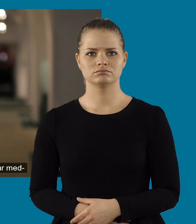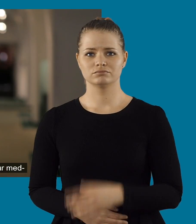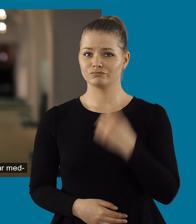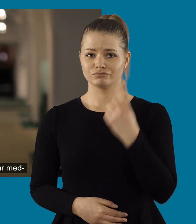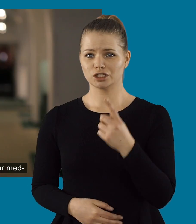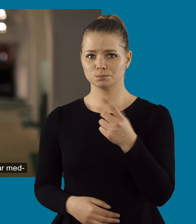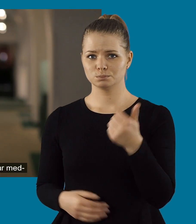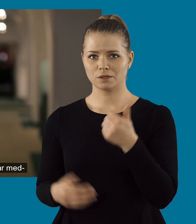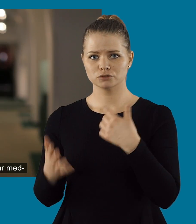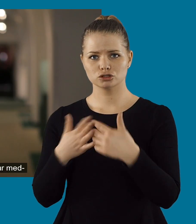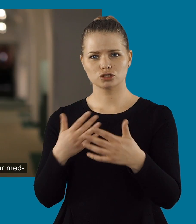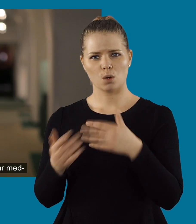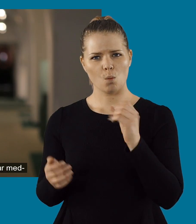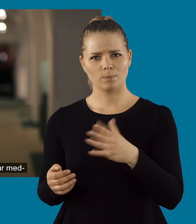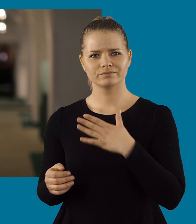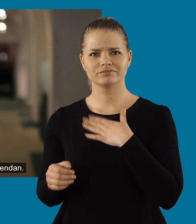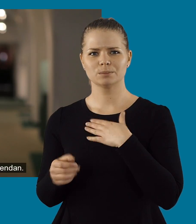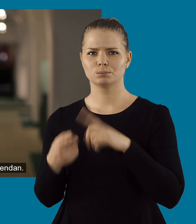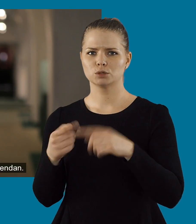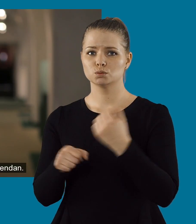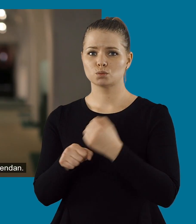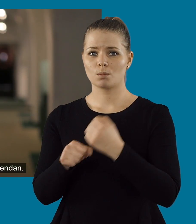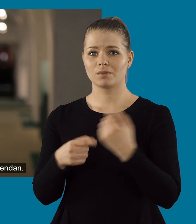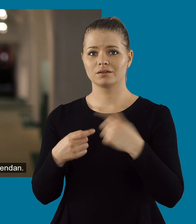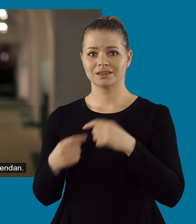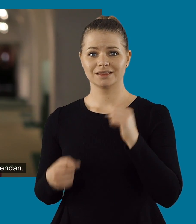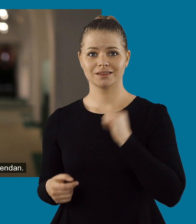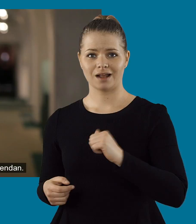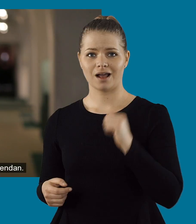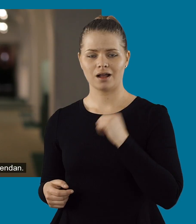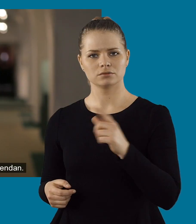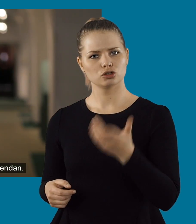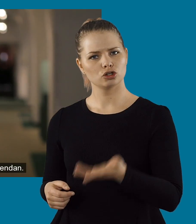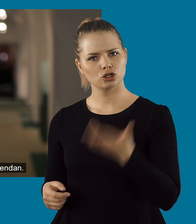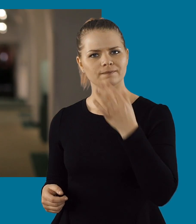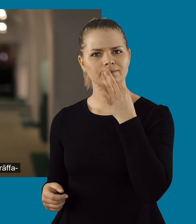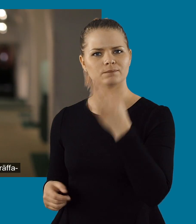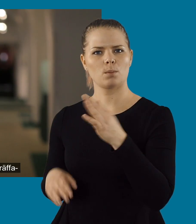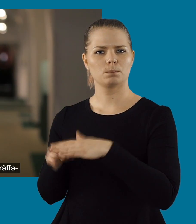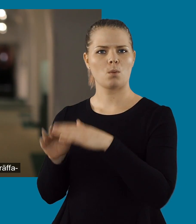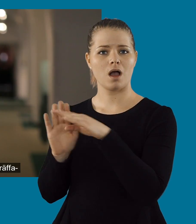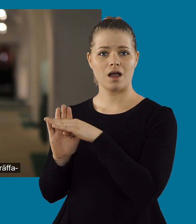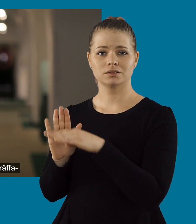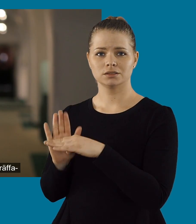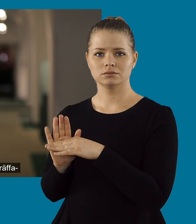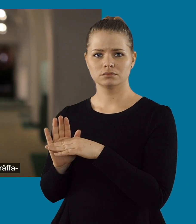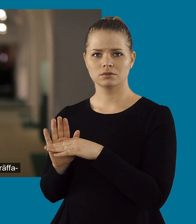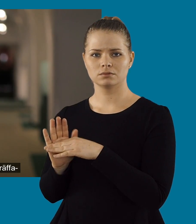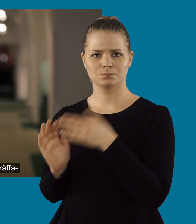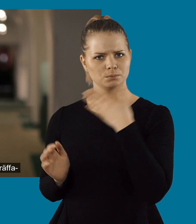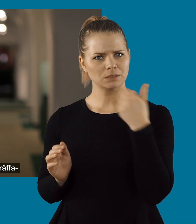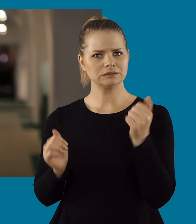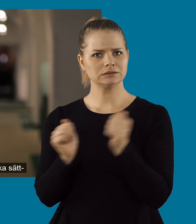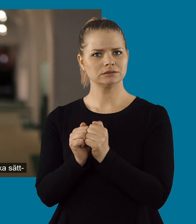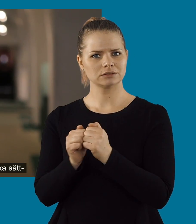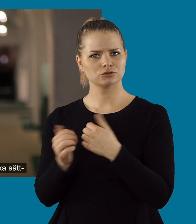Det första som man behöver göra när man vill börja jobba med tillgänglighet är att få upp den frågan på agendan. Och det bästa sättet att göra det är